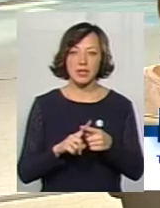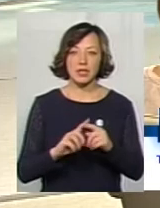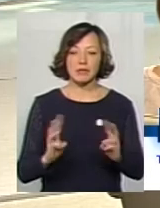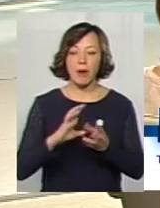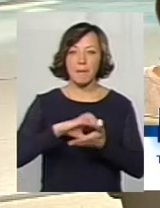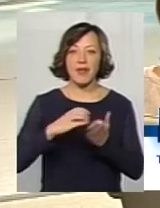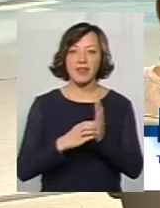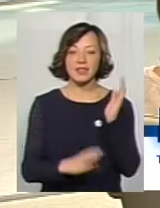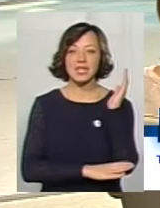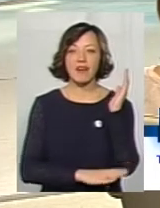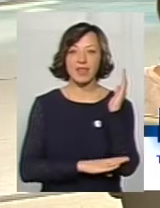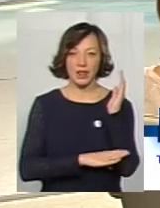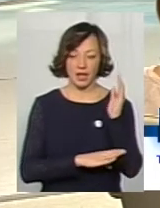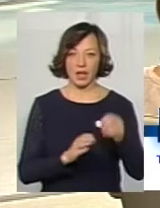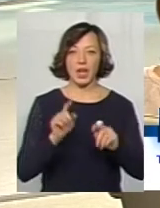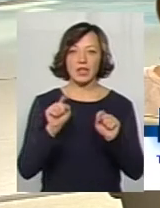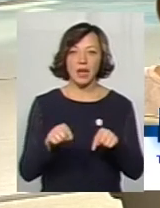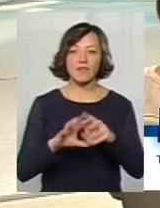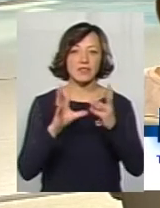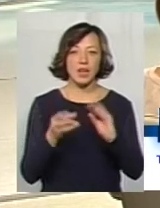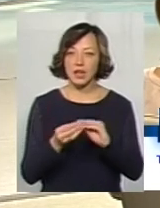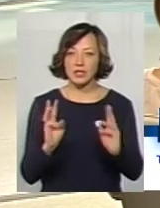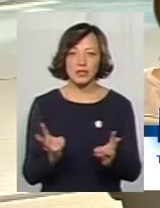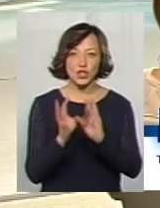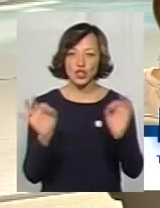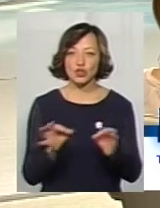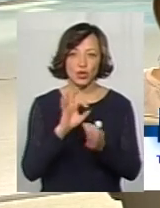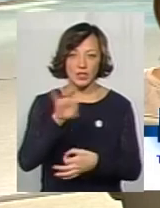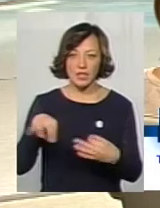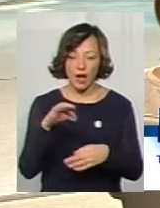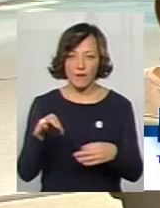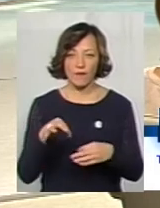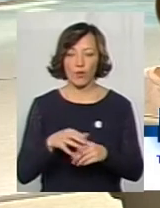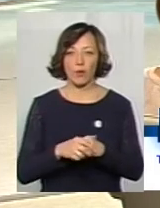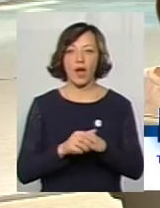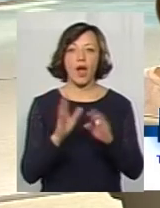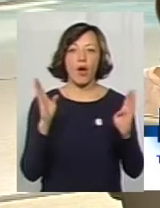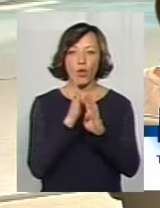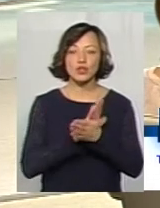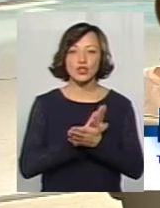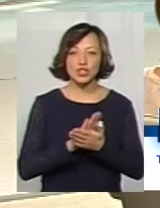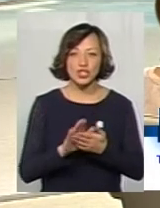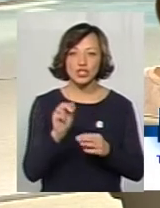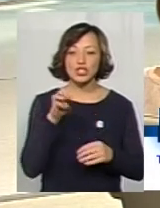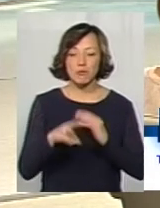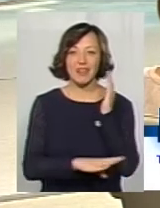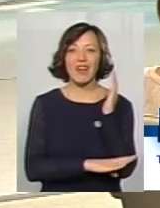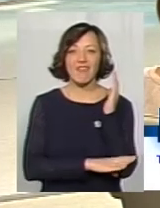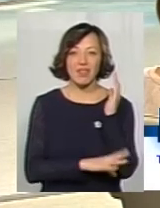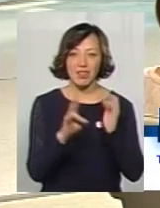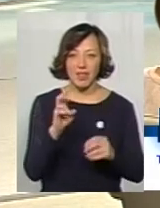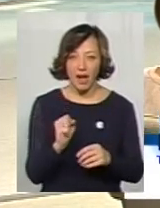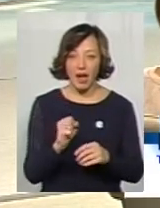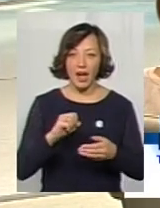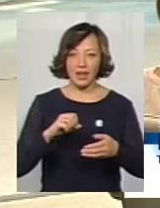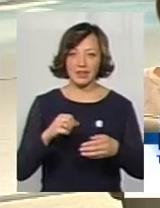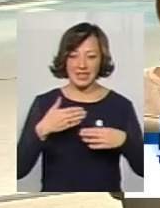пілети з деревини. Тобто там взагалі не спалюється нічого зайвого. Екологічно чистішого, ніж деревина, ніж